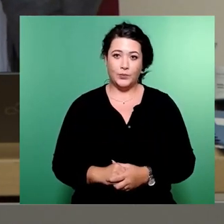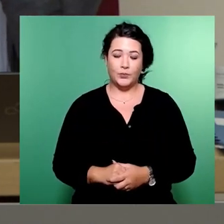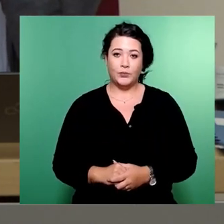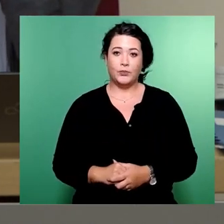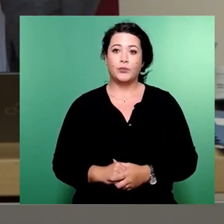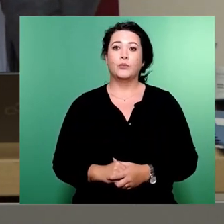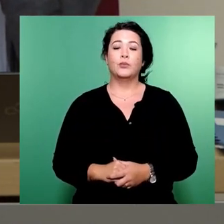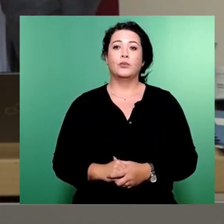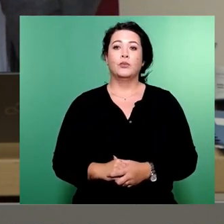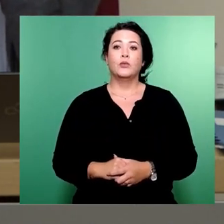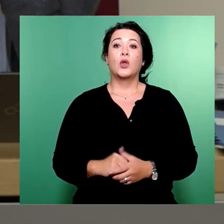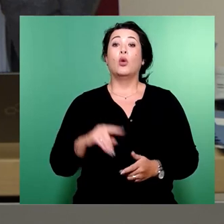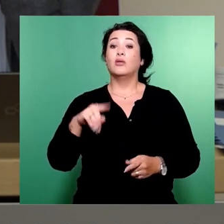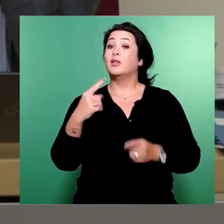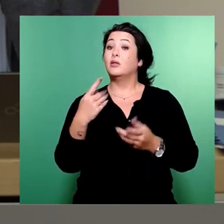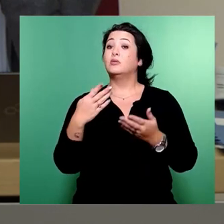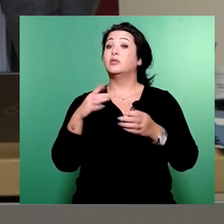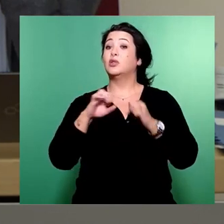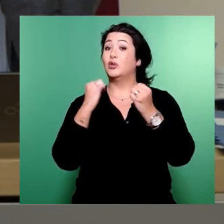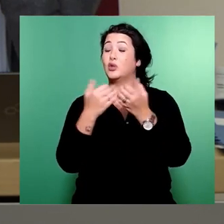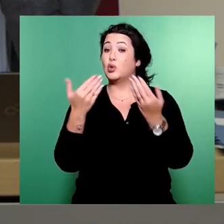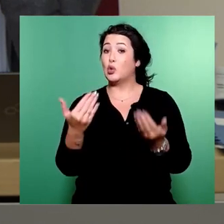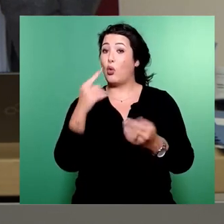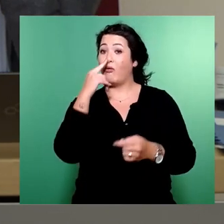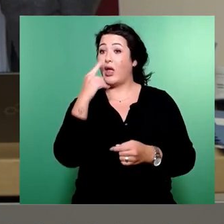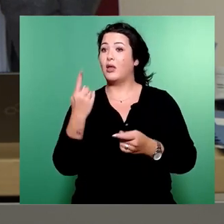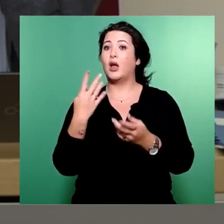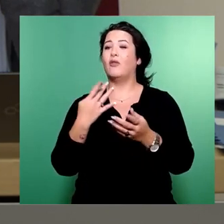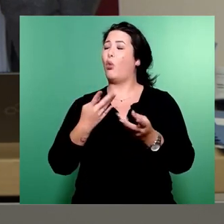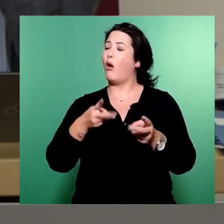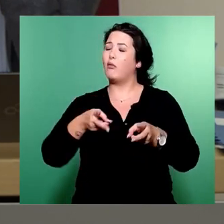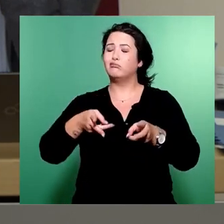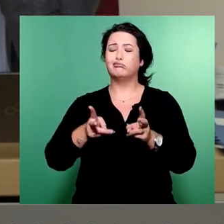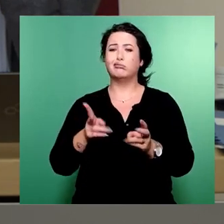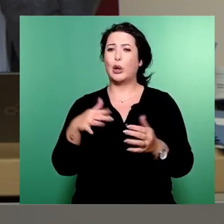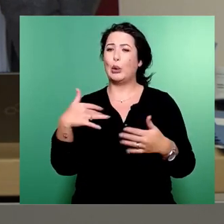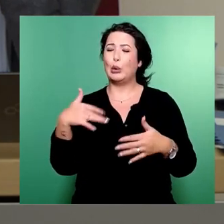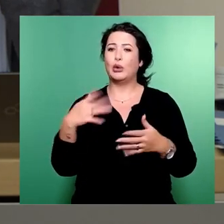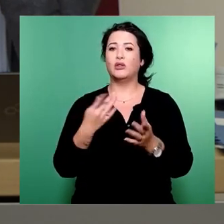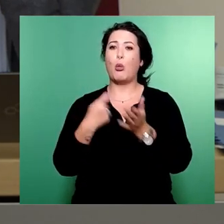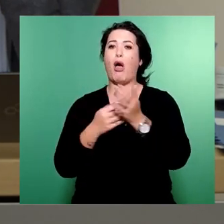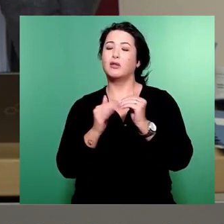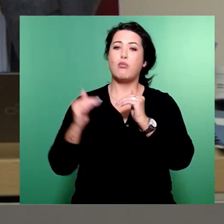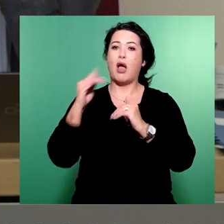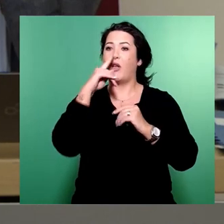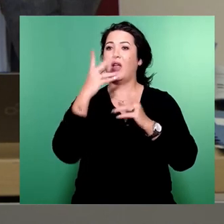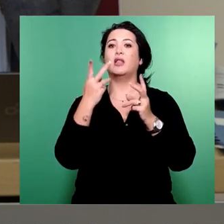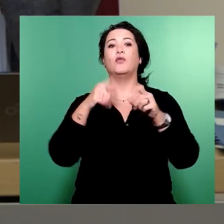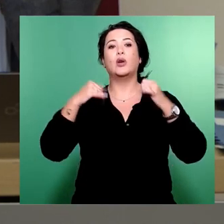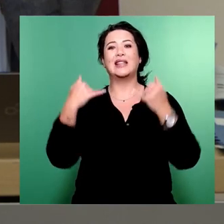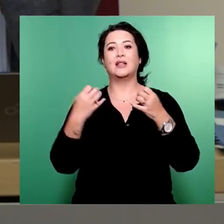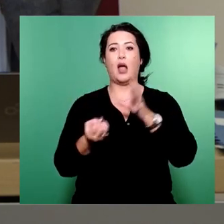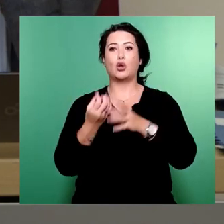dann der Fall, wenn eben aggressive Preissteigerungen durch die weltpolitische Lage das eben